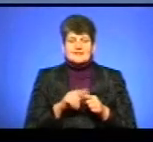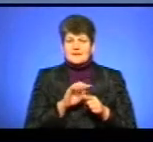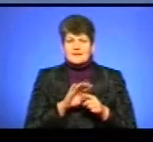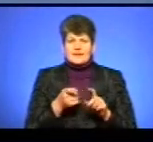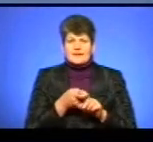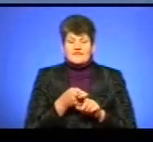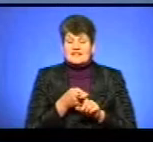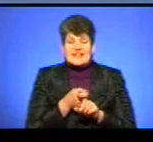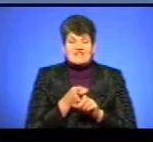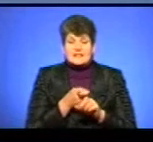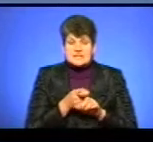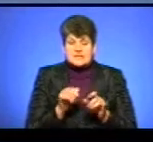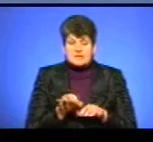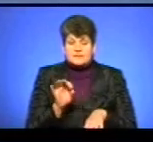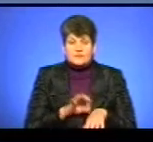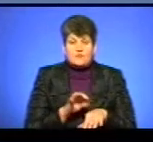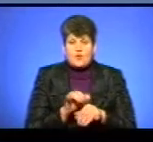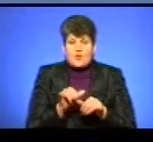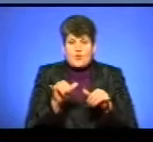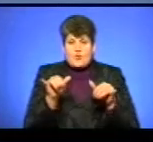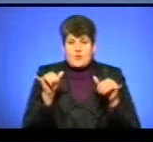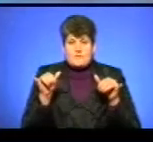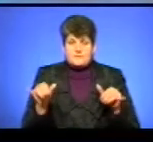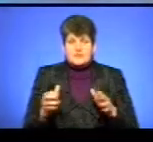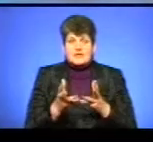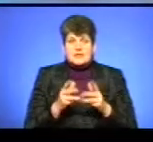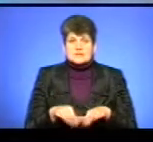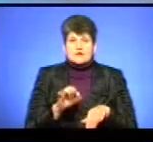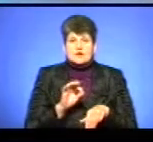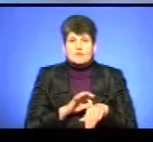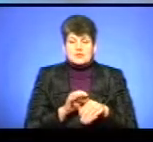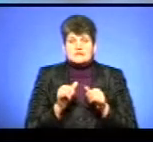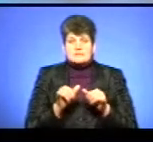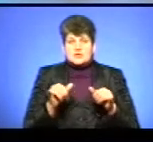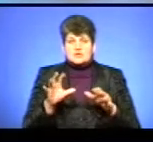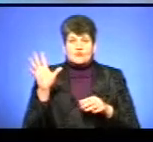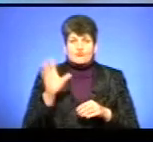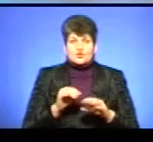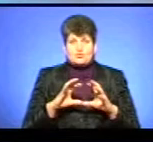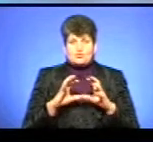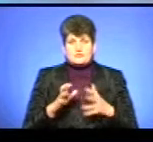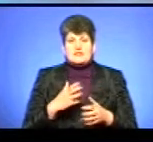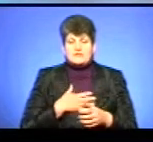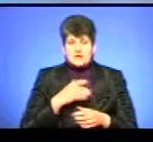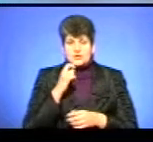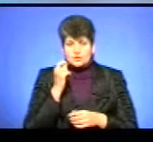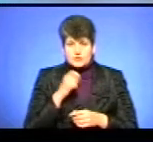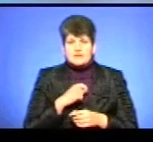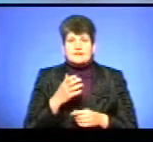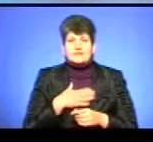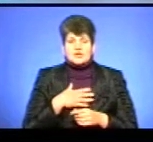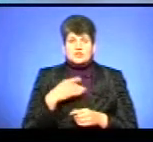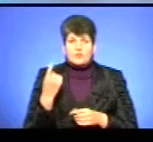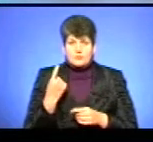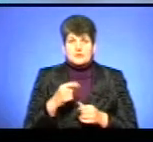пандемією. Кількість хворих на цукровий діабет невпинно зростає з кожним роком в цілому світі, і в нашій Україні, зокрема, і в нашій